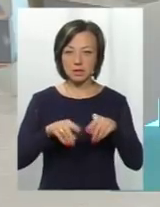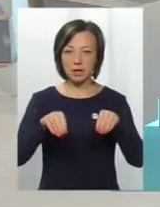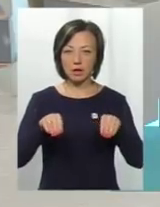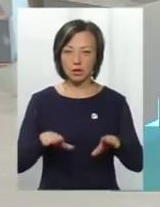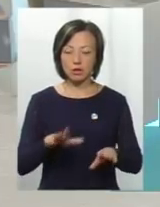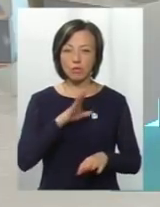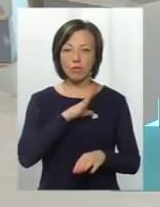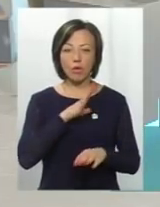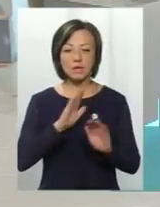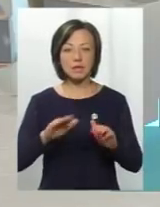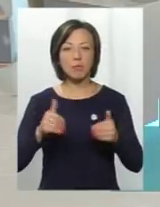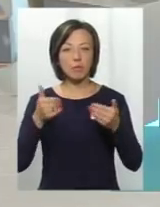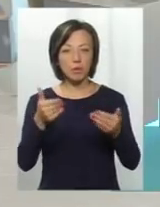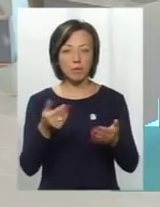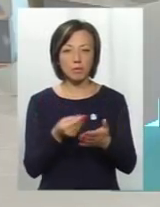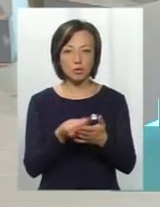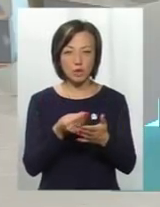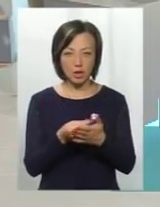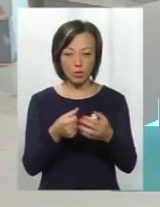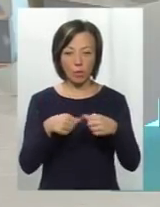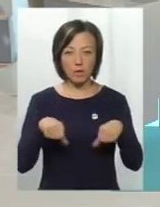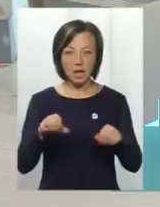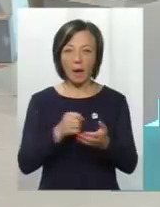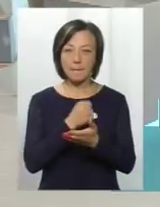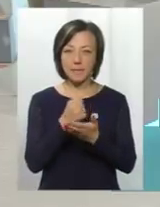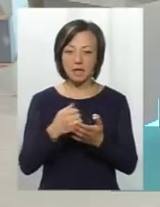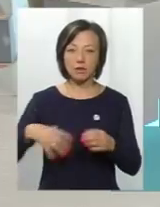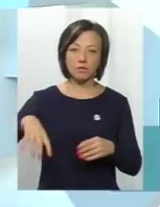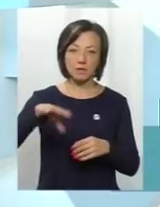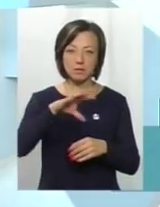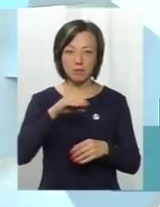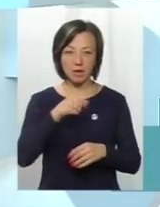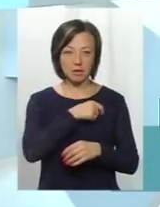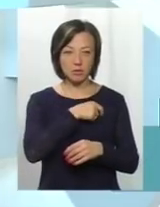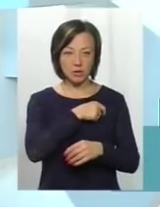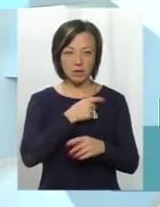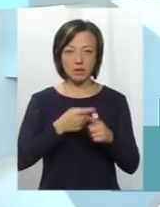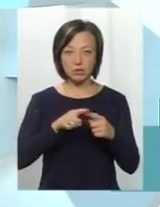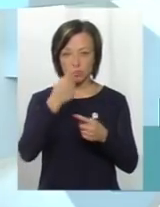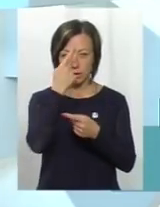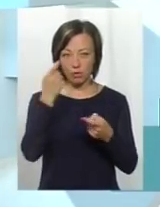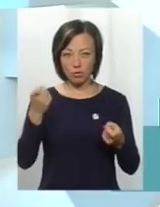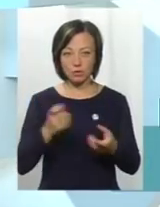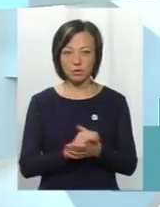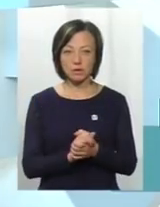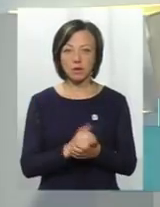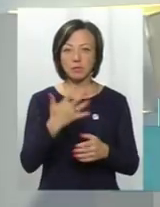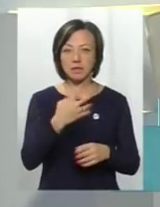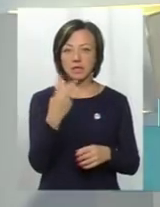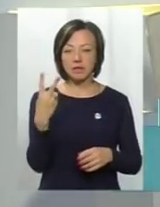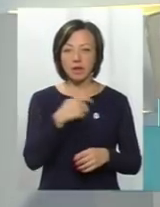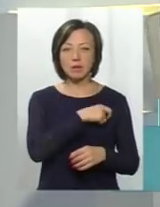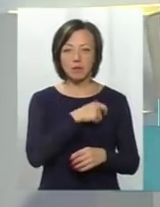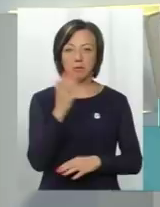було запропоноване бюджетною комісією, а прийнято всіма депутатами. Я на цьому наголошую. 52 депутати